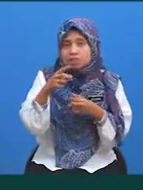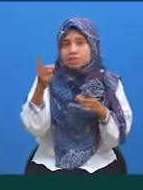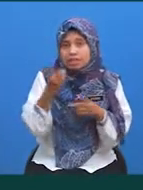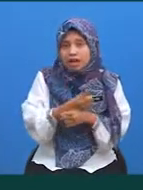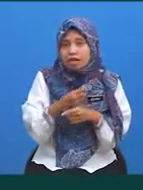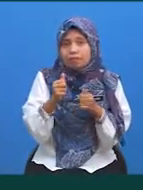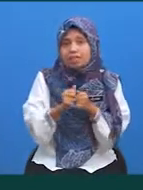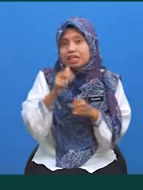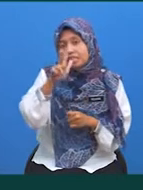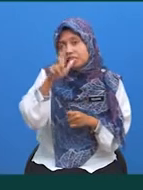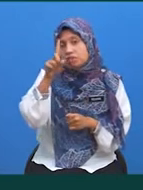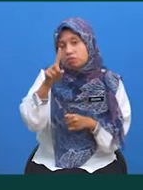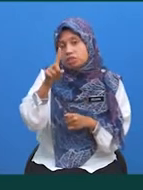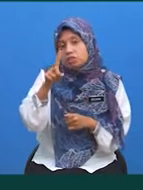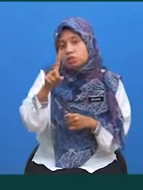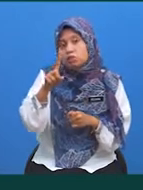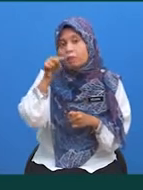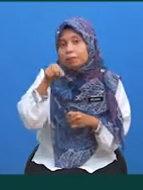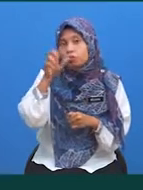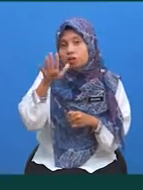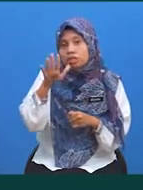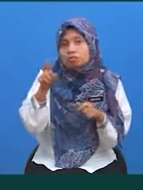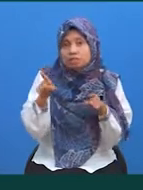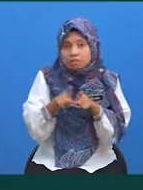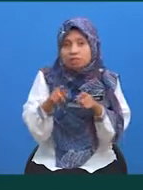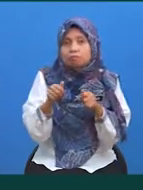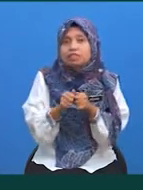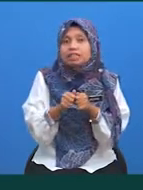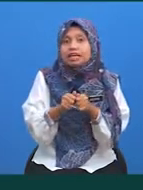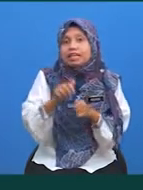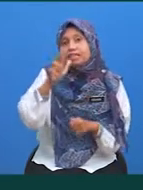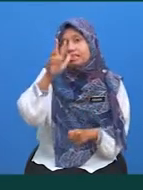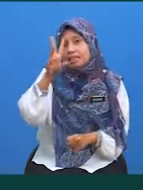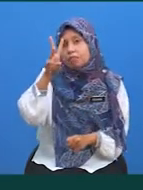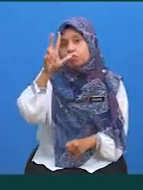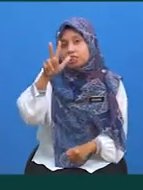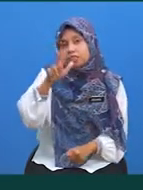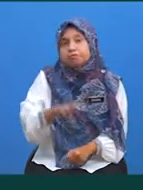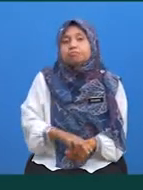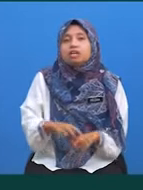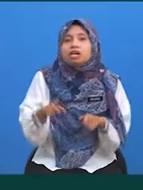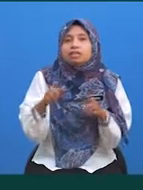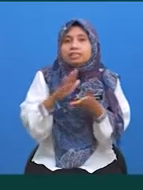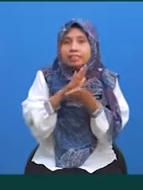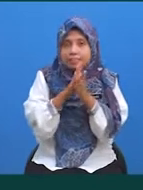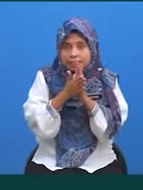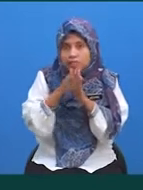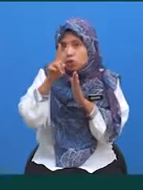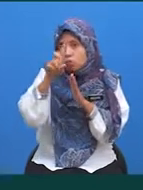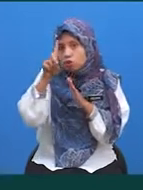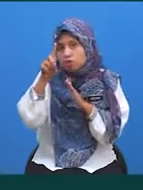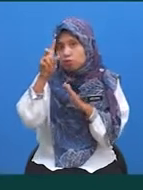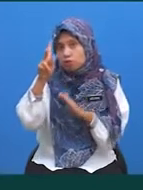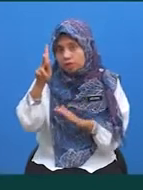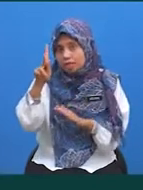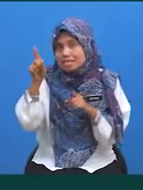31 per puluhan 5 Sama dengan 63 Maka, menjadi 21K